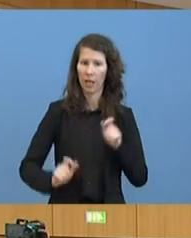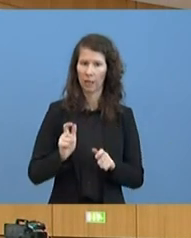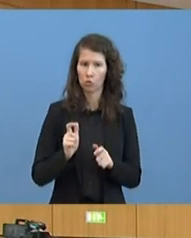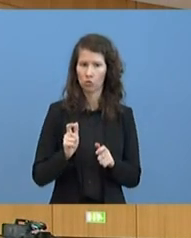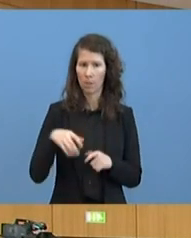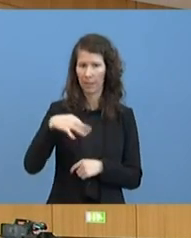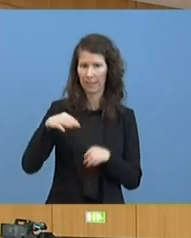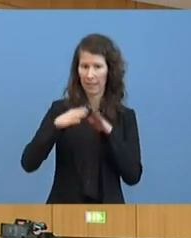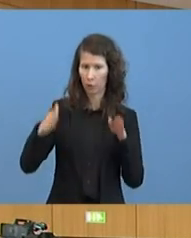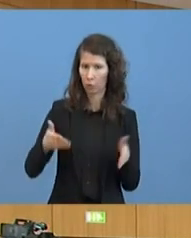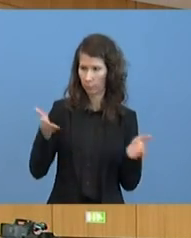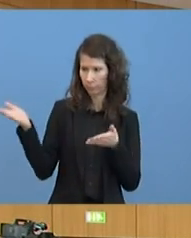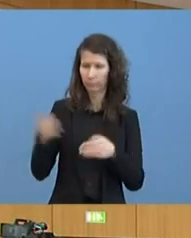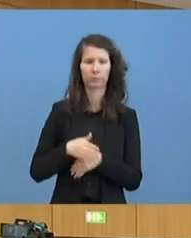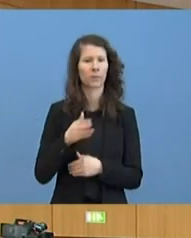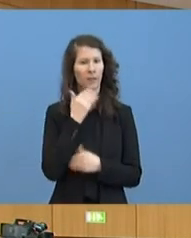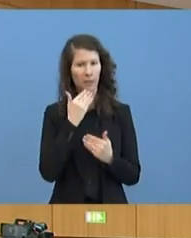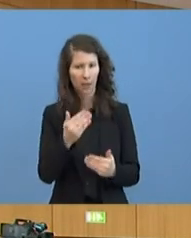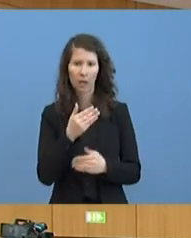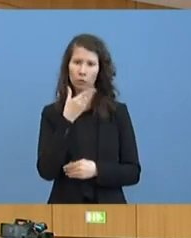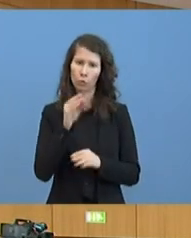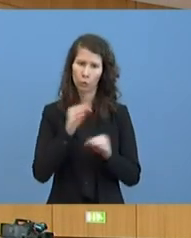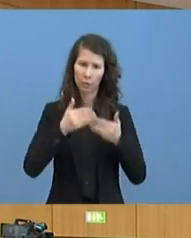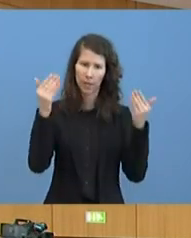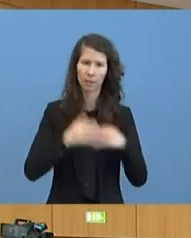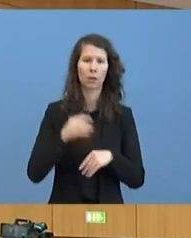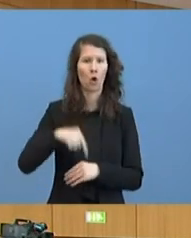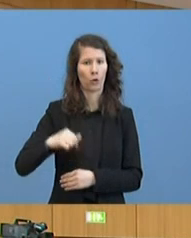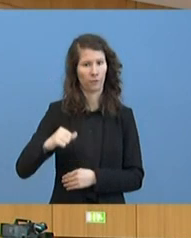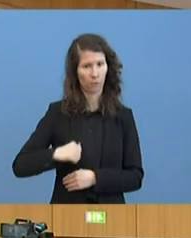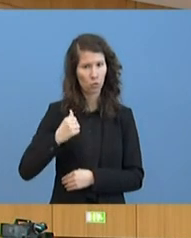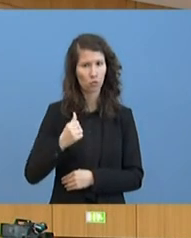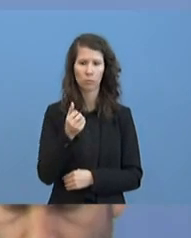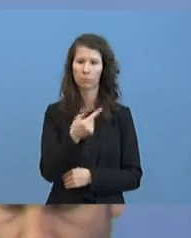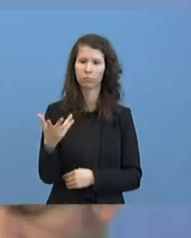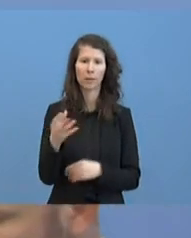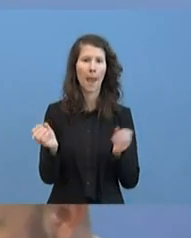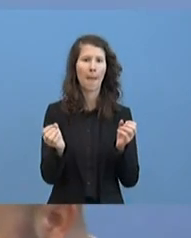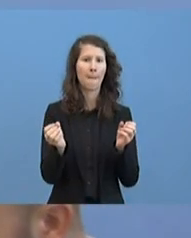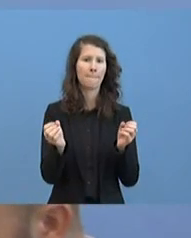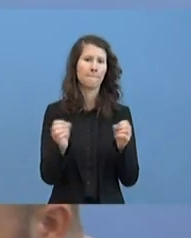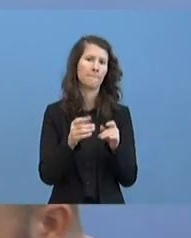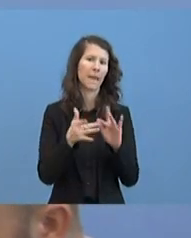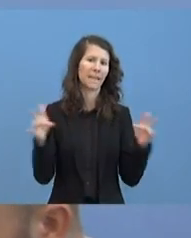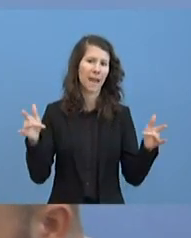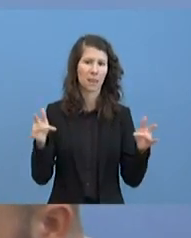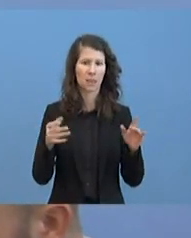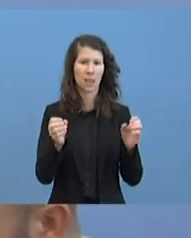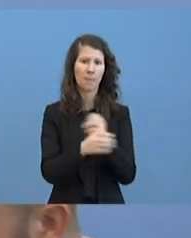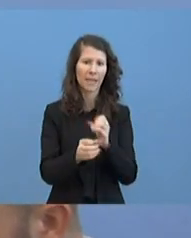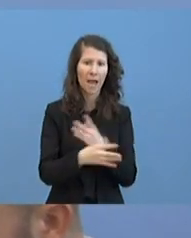gefragt. Ja, vielen Dank. Schönen guten Tag. Auch heute Morgen halten sich in einigen Medien immer noch leicht irreführende Meldungen,